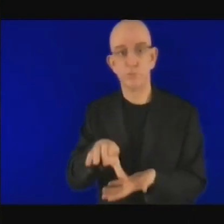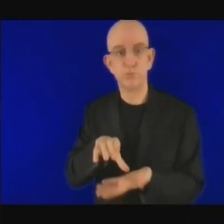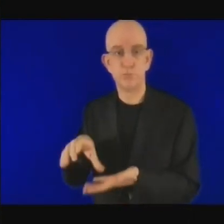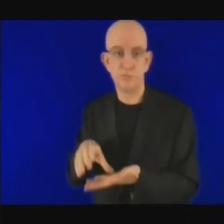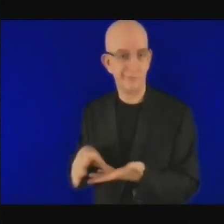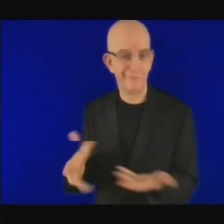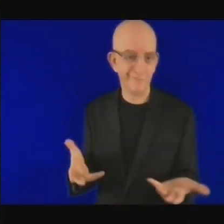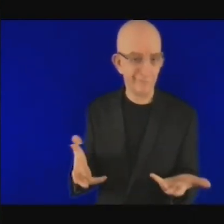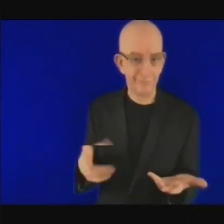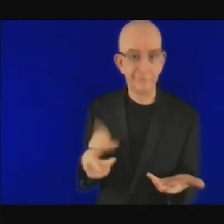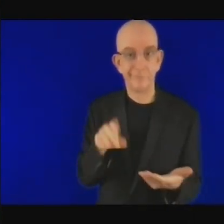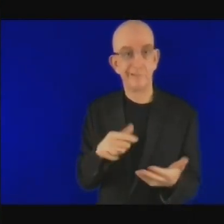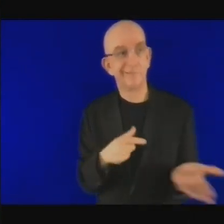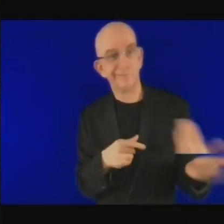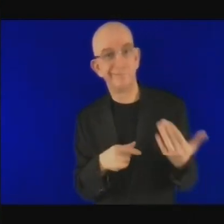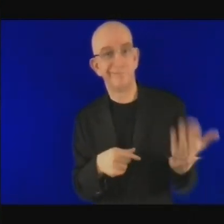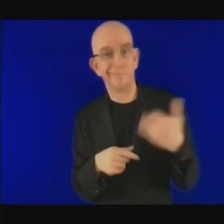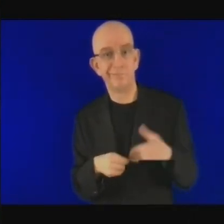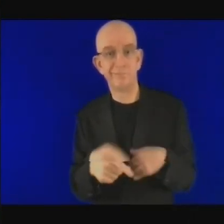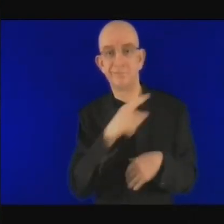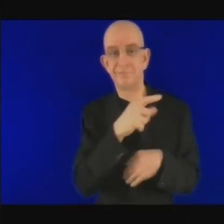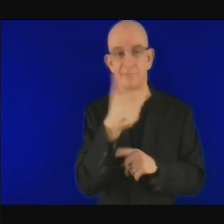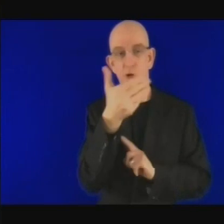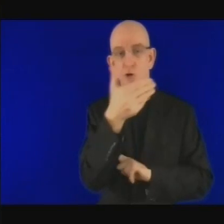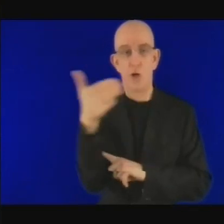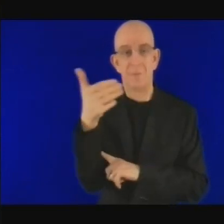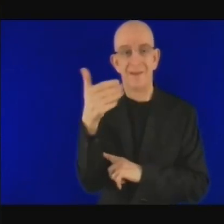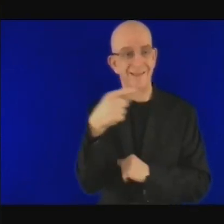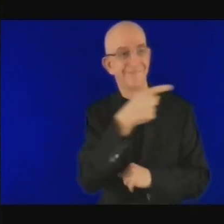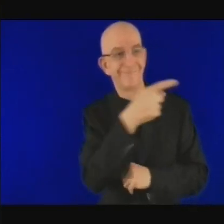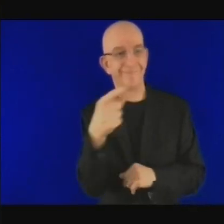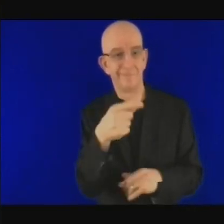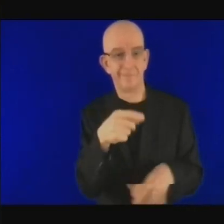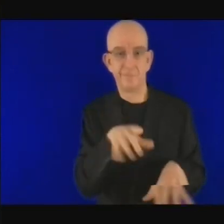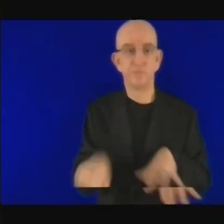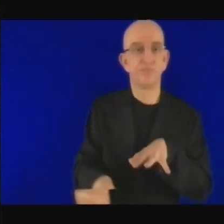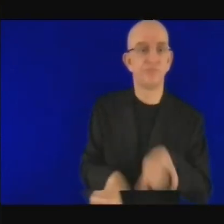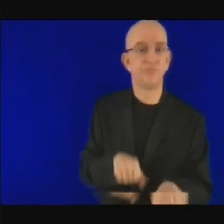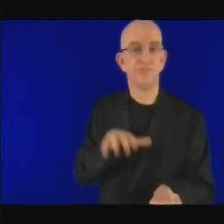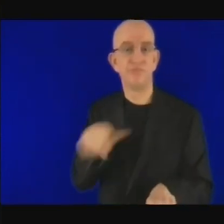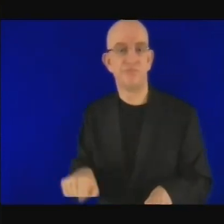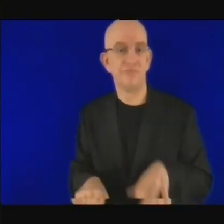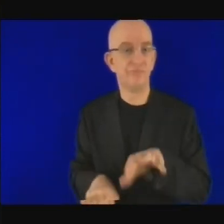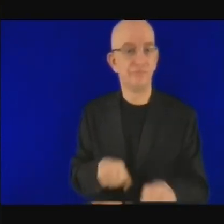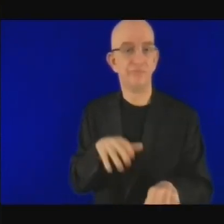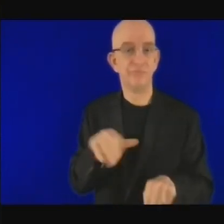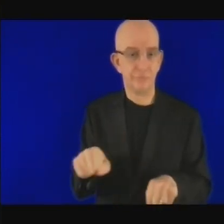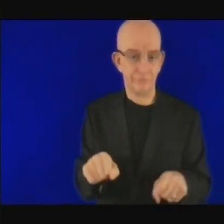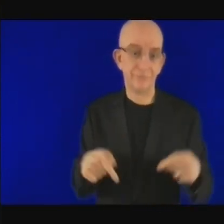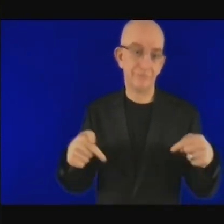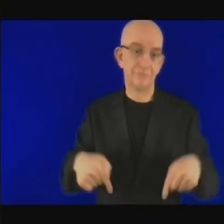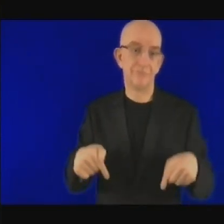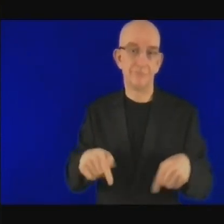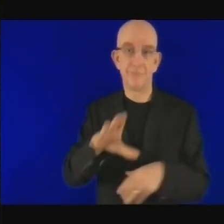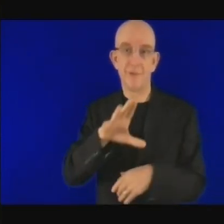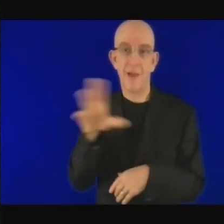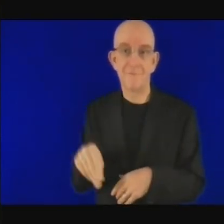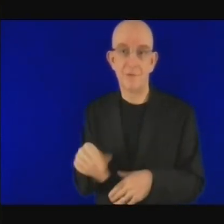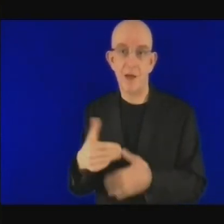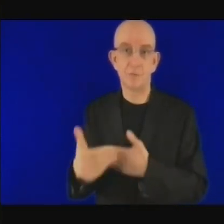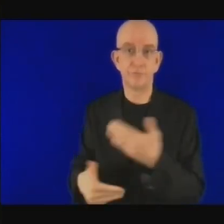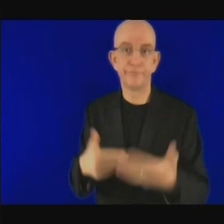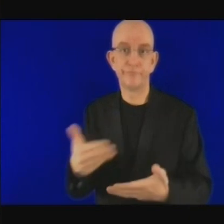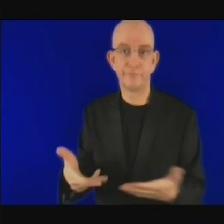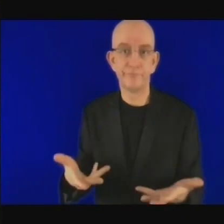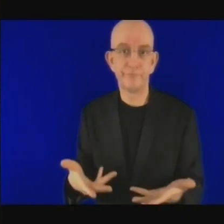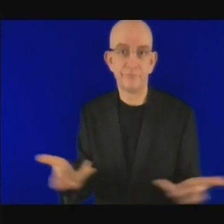ou des monopoles du secteur privé et si c'est le cas dans une majorité de pays africains, cela veut dire